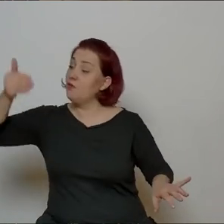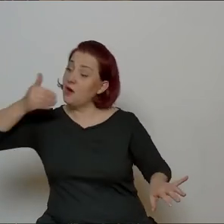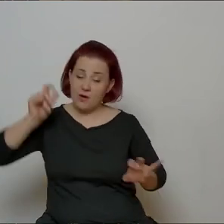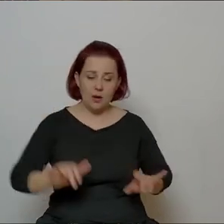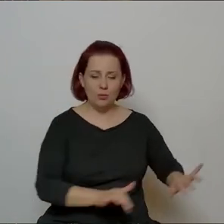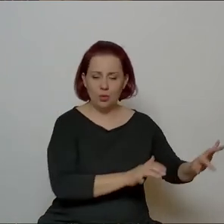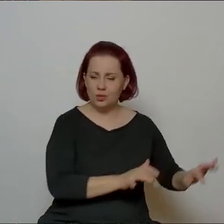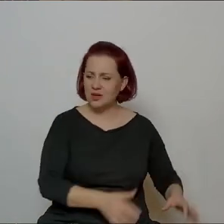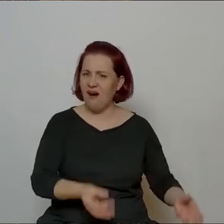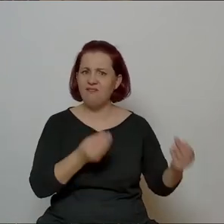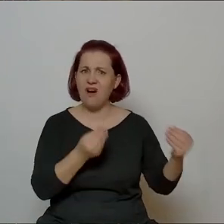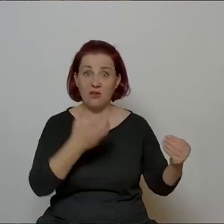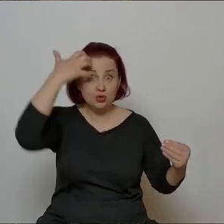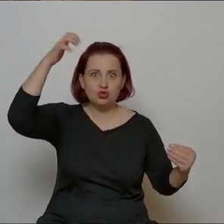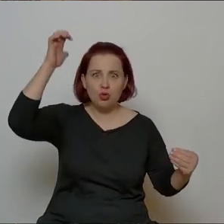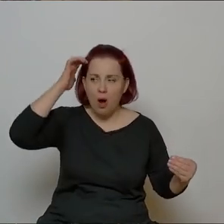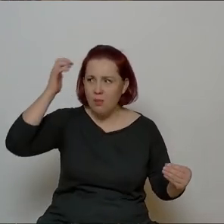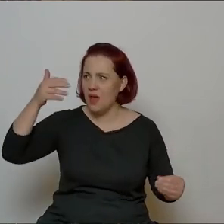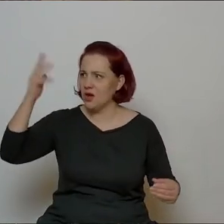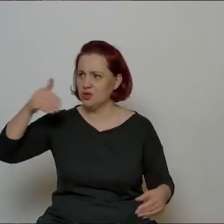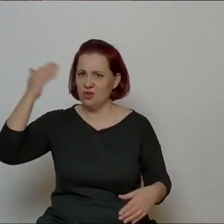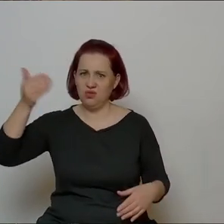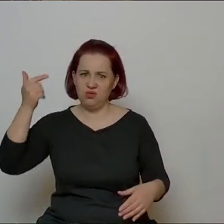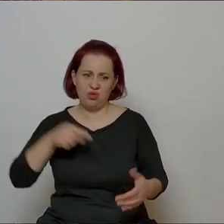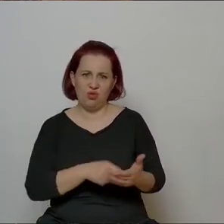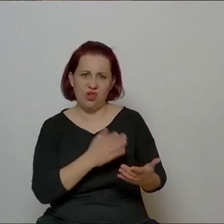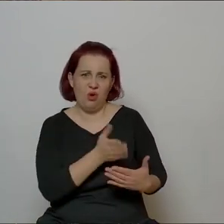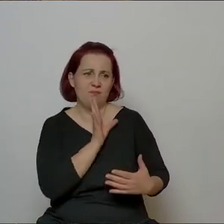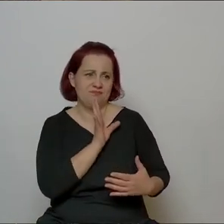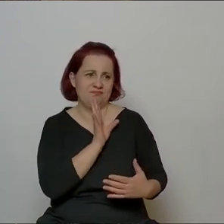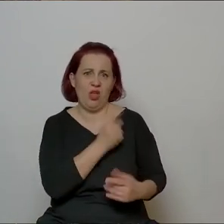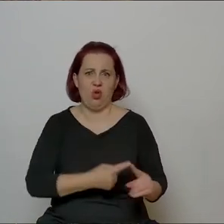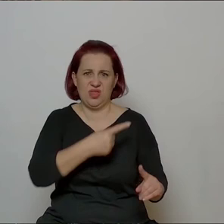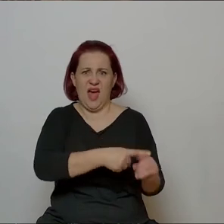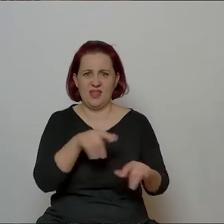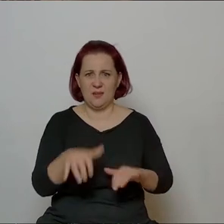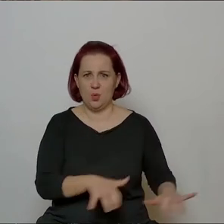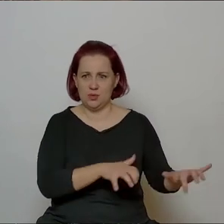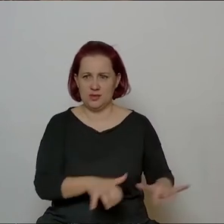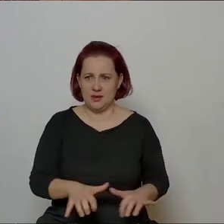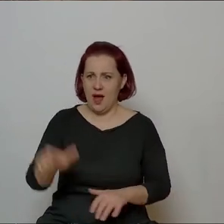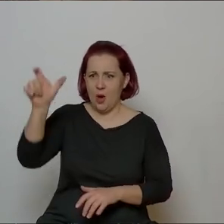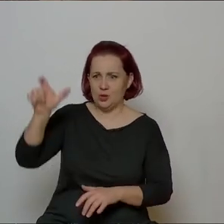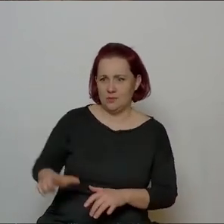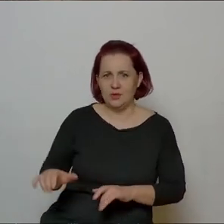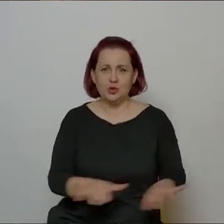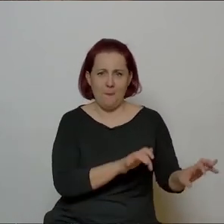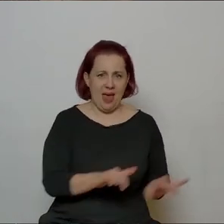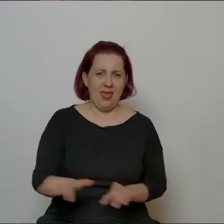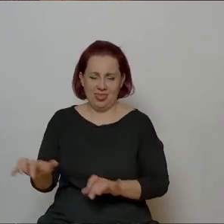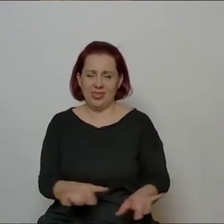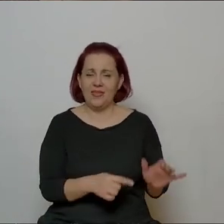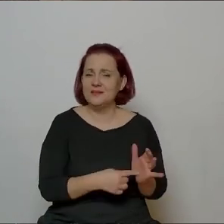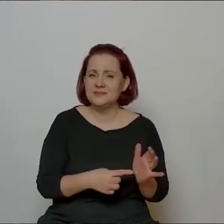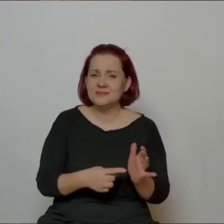wielka zostaje sprowadzona do tła, do tapety dźwiękowej i tutaj aktor, który też nie może się rozpakować całkiem, no bo ten